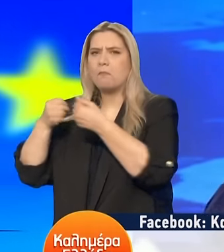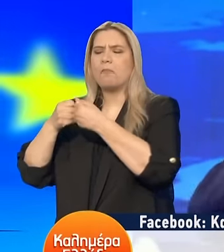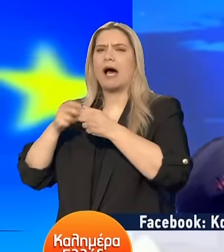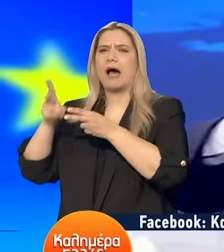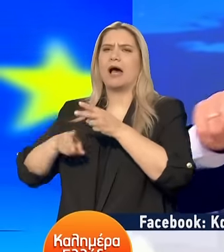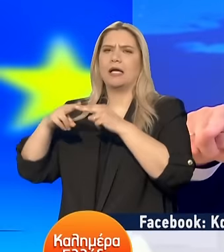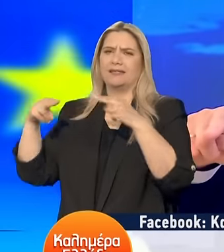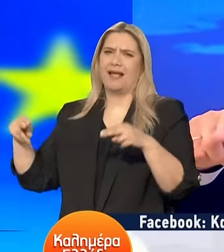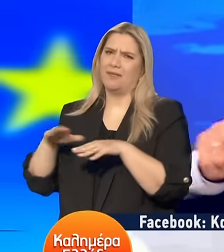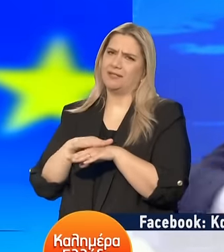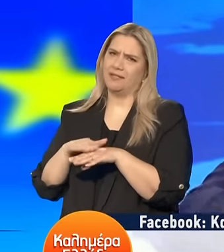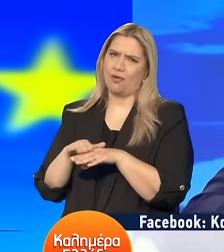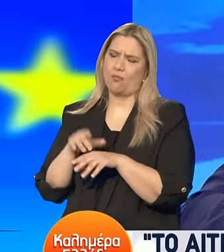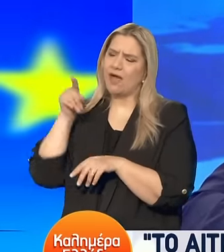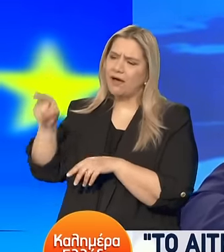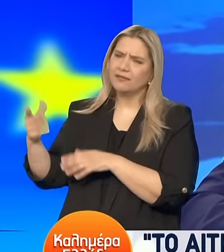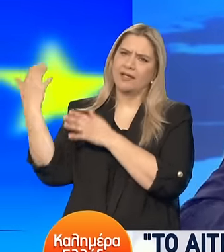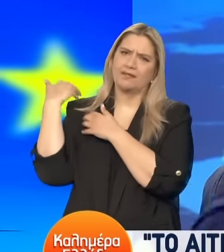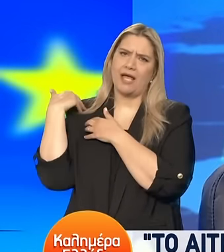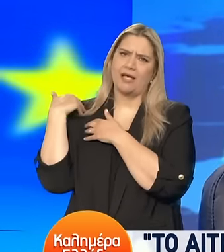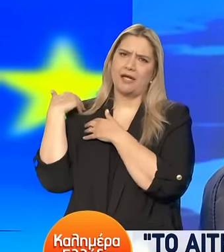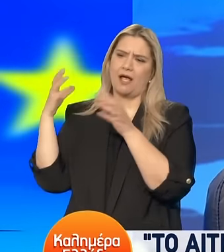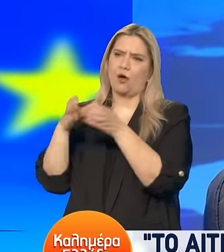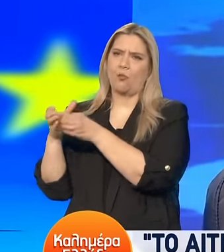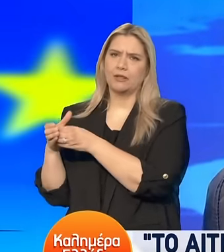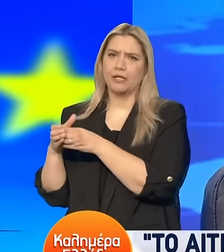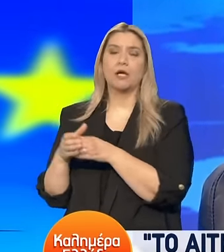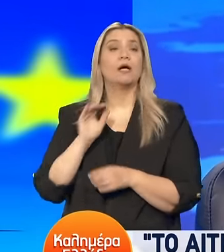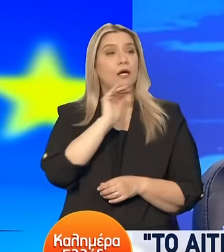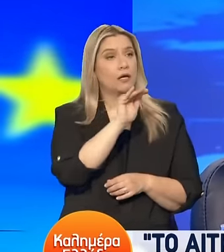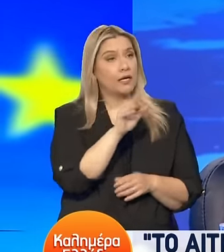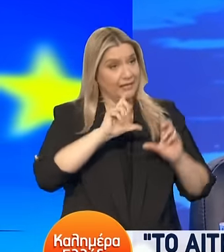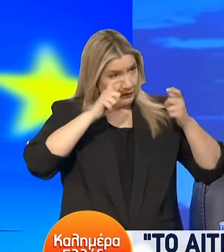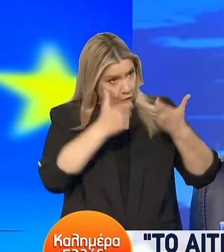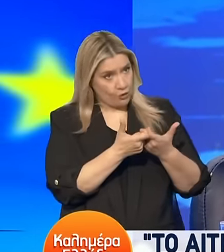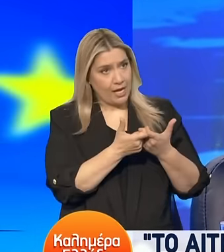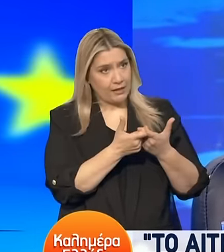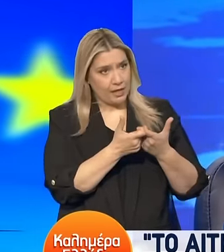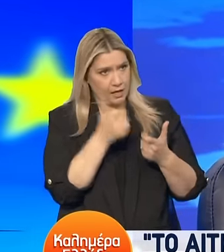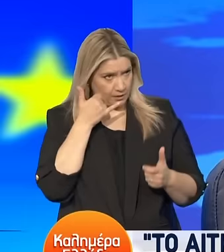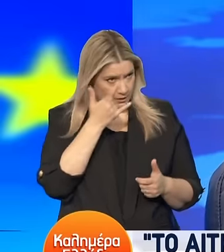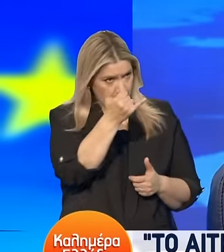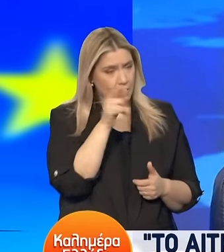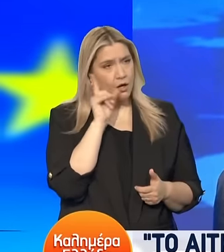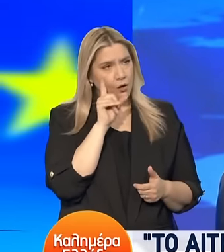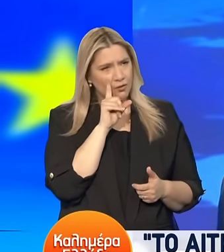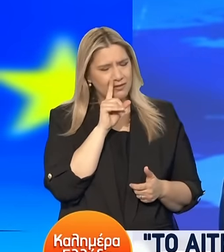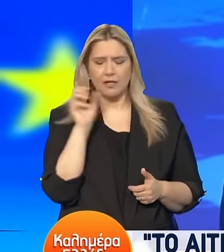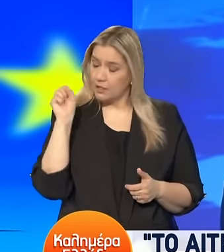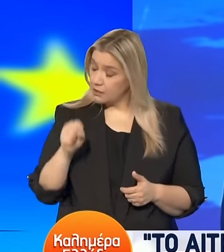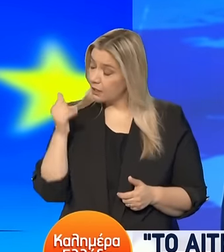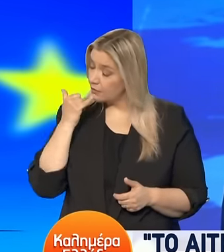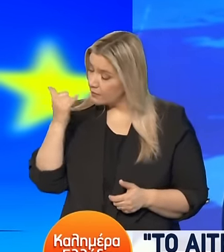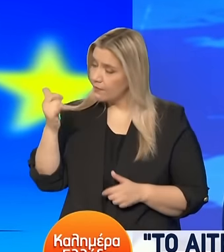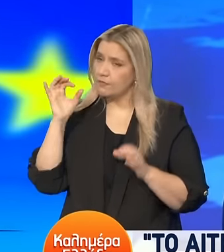λογαριασμό από τα κόμματα της αντιπολίτευσης που το κάνουν Επικοινωνήσατε με την οικογένεια πλακιά Ναι επικοινώνησα Αλλά δεν θέλω να πω κάτι παραπάνω Βεβαίως